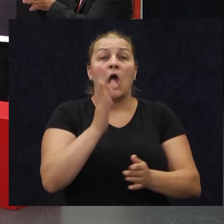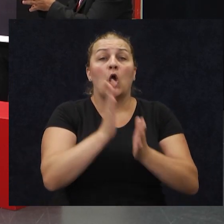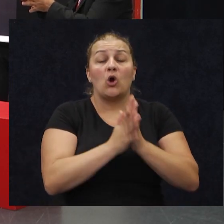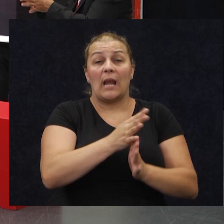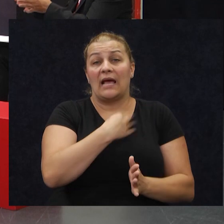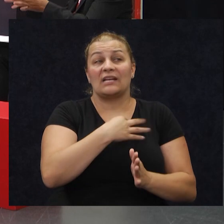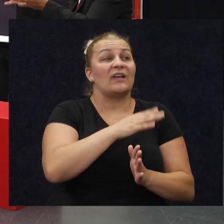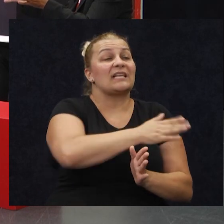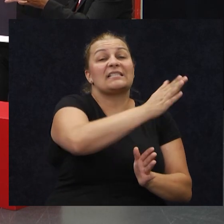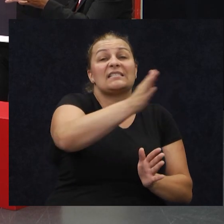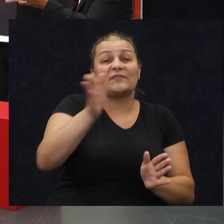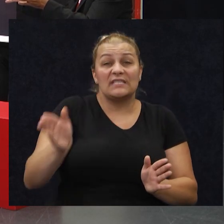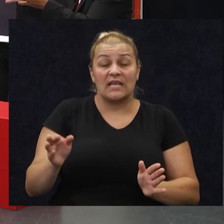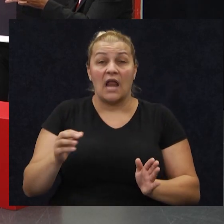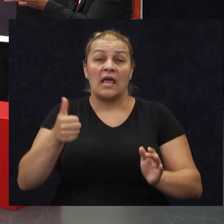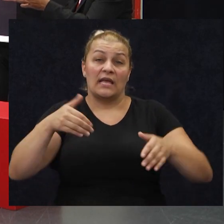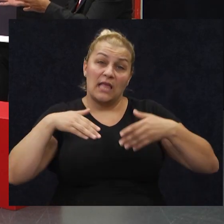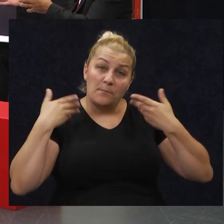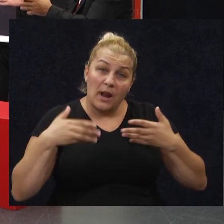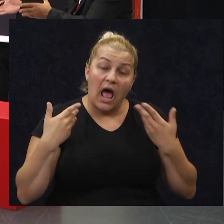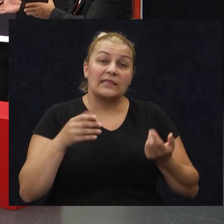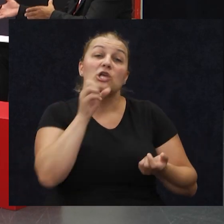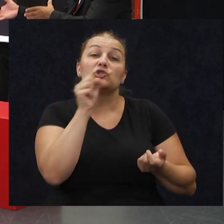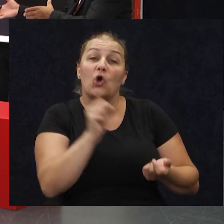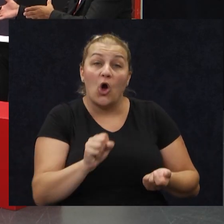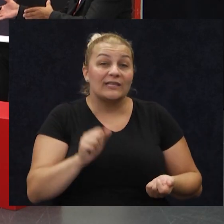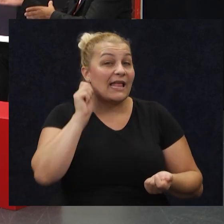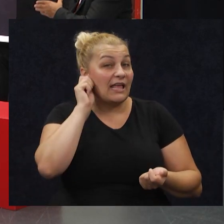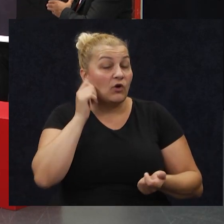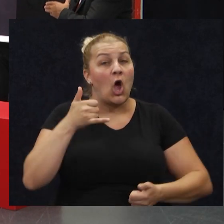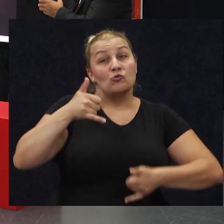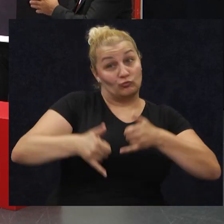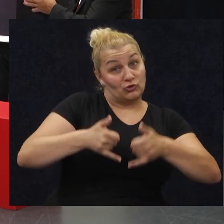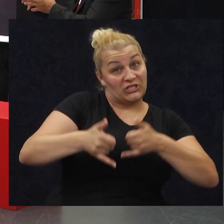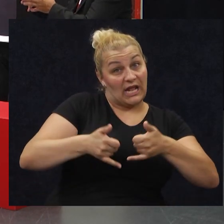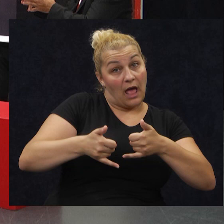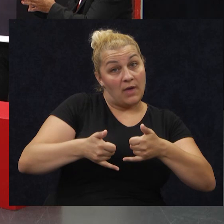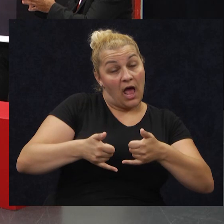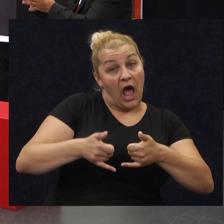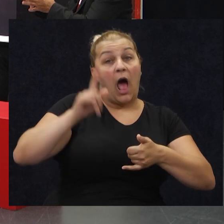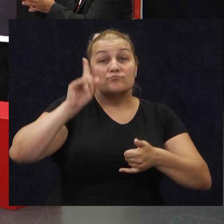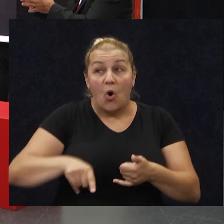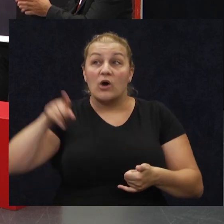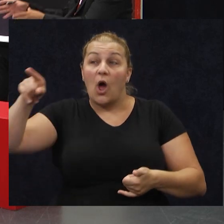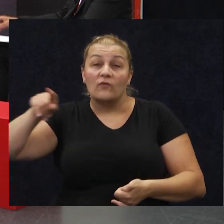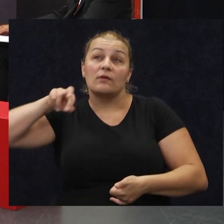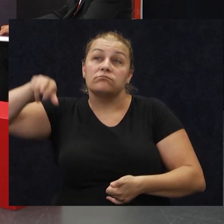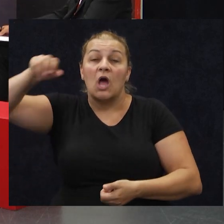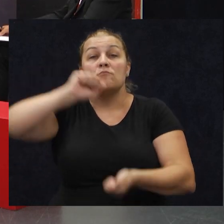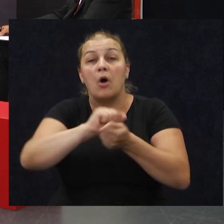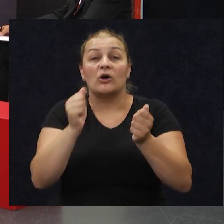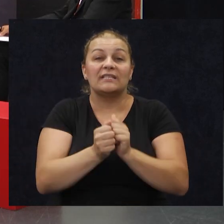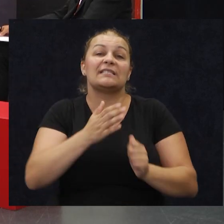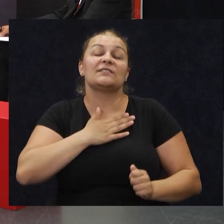strana, jedna mlada, elokventna, zgodna, djevojka u štiklama, mora po čukama, borit se za svoju